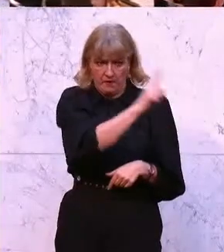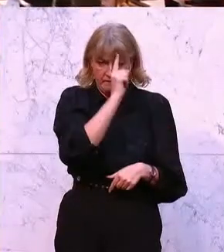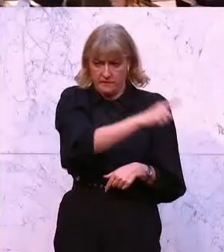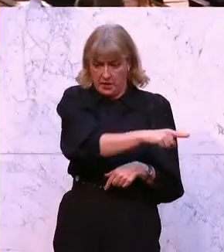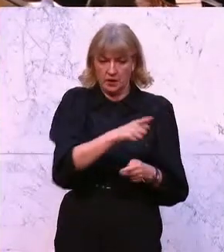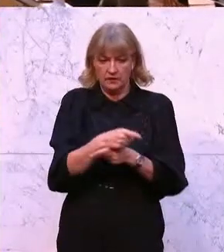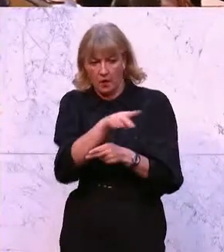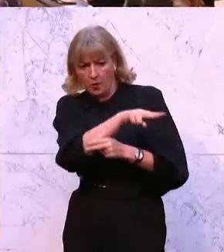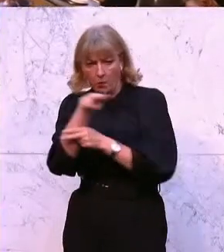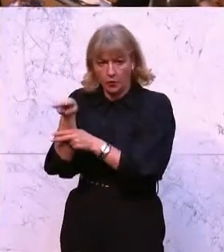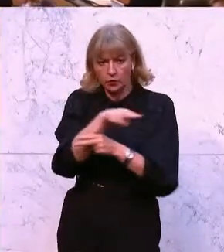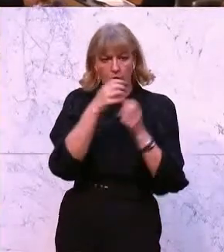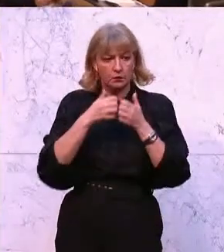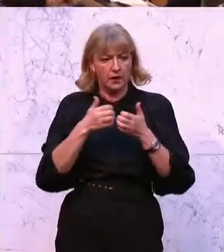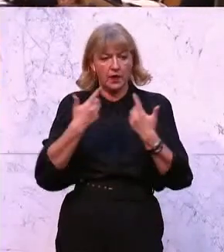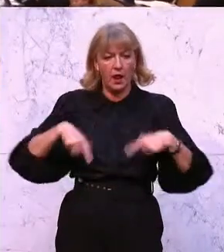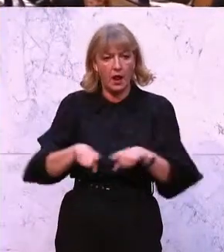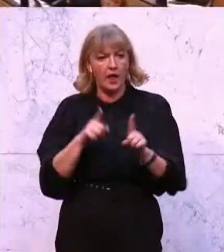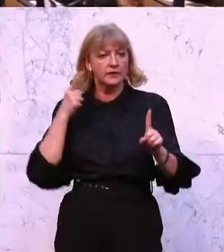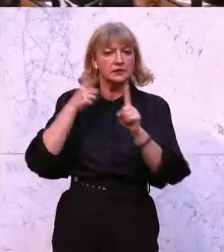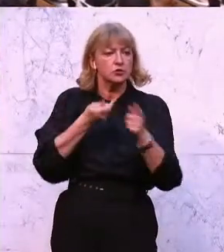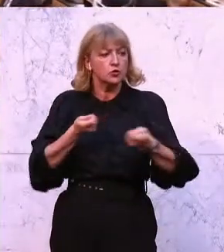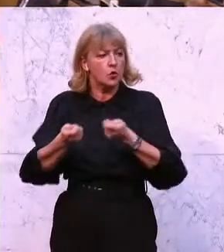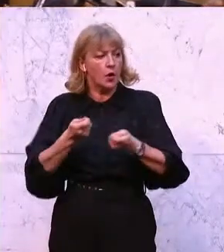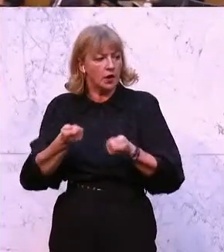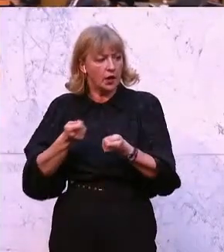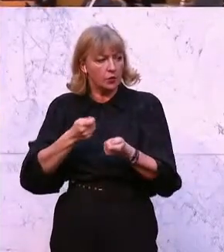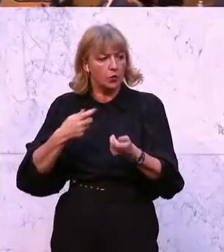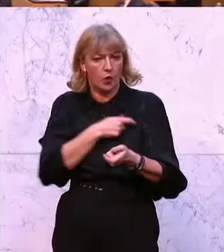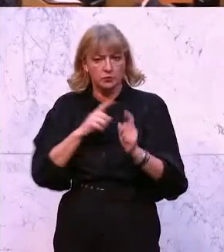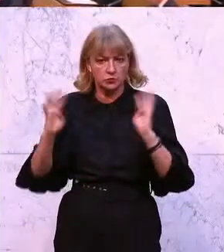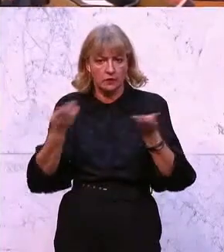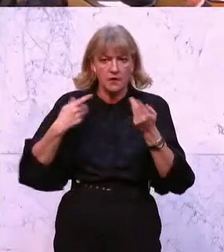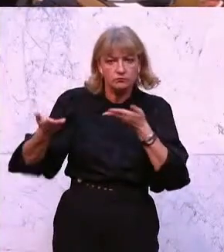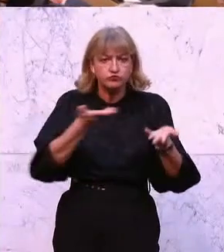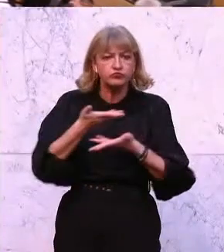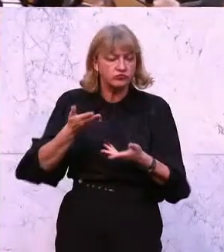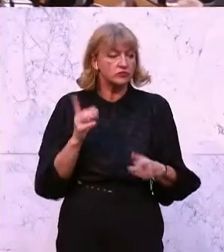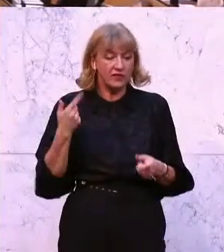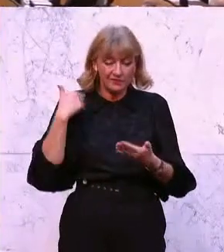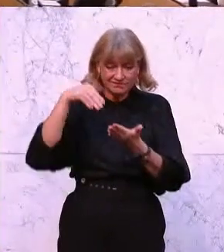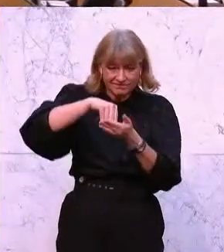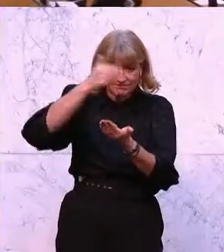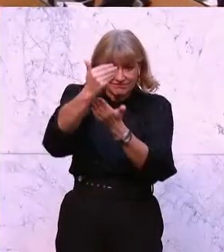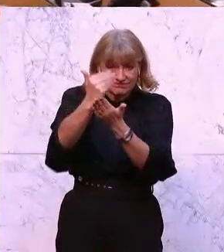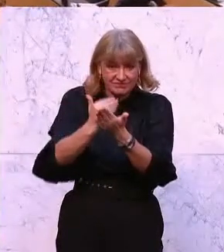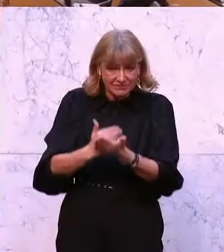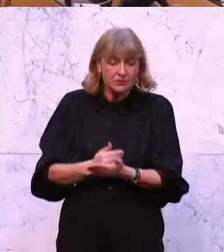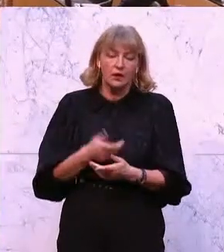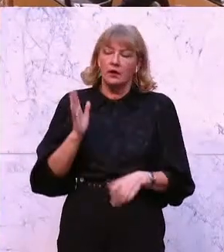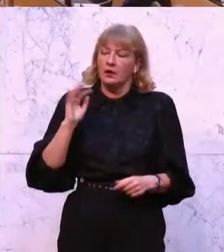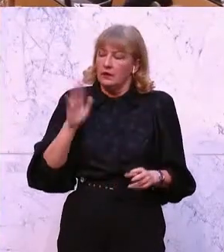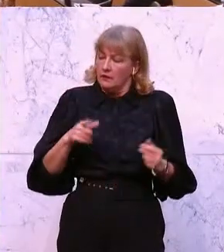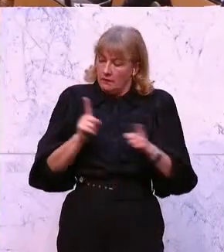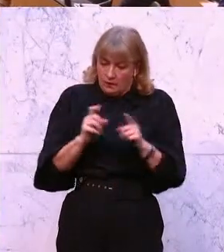Monitoringberichte der Landeszielsteuerungskommission an Vorliegen gehabt und debattiert. Und was da drinnen gestanden ist, das war mehr als